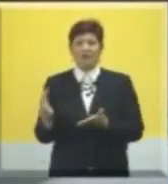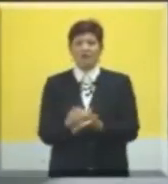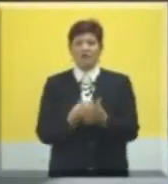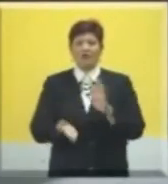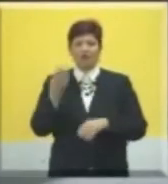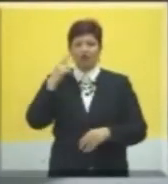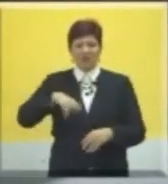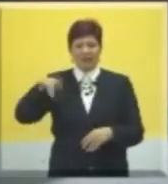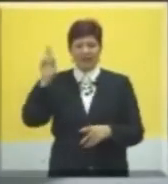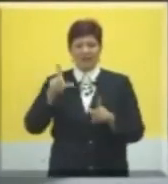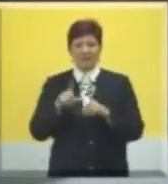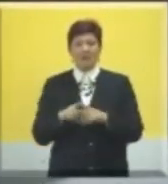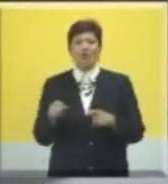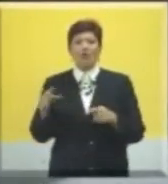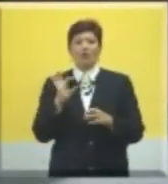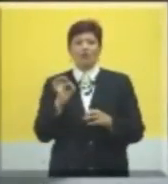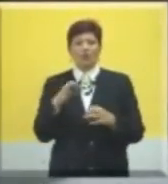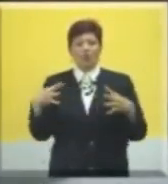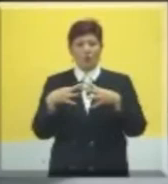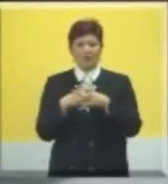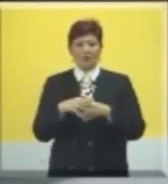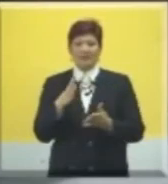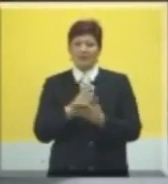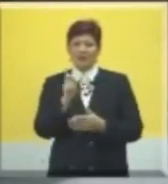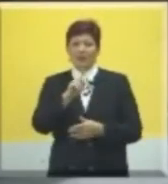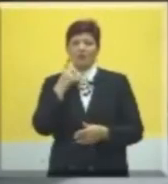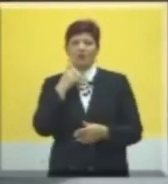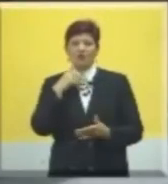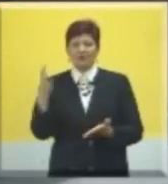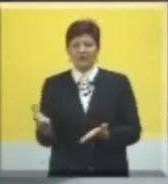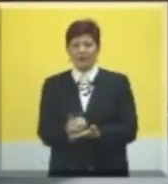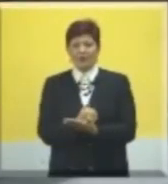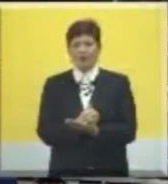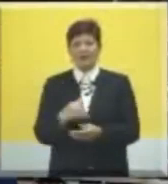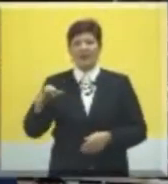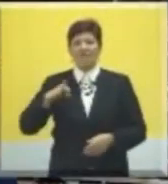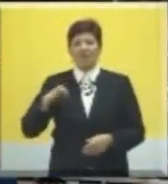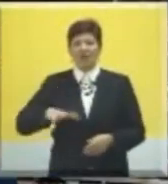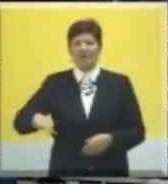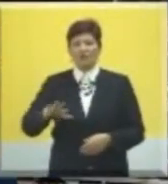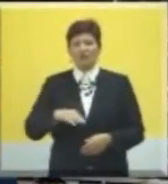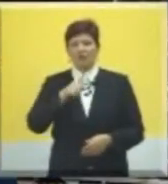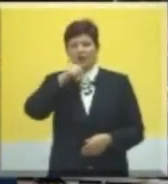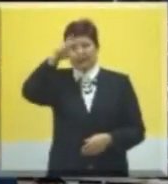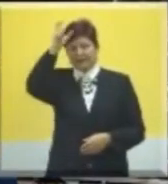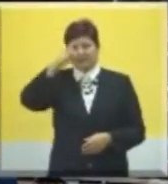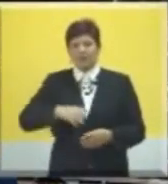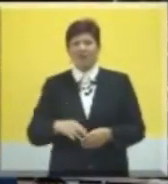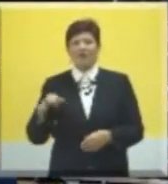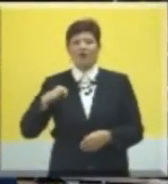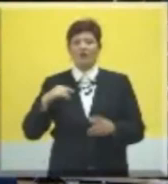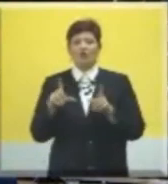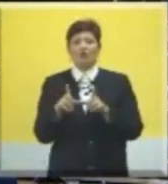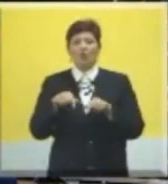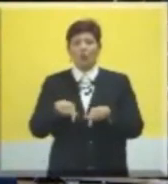više glasova u fer utaknici. Samo ne pokušavajte da pobedite Vojvodinu i Srbiju, Vojvodinu